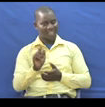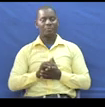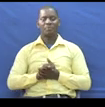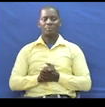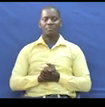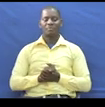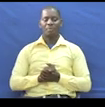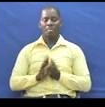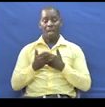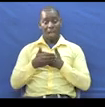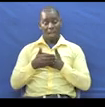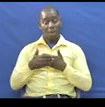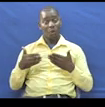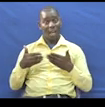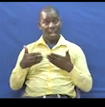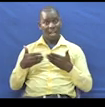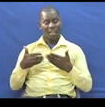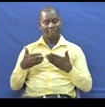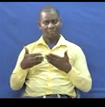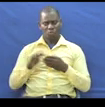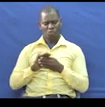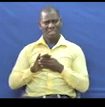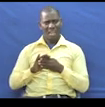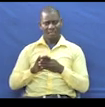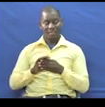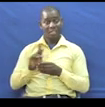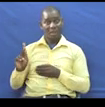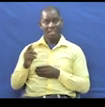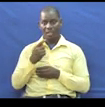Lugachanzi Yangu Sasa Hivi Ni Kiswairi Kwa Mfano Kujikiswairi Tuna Usema